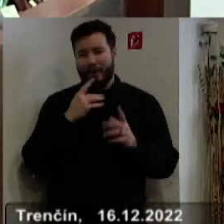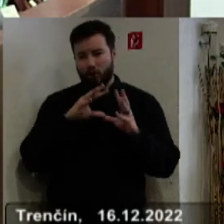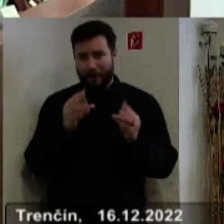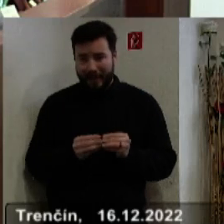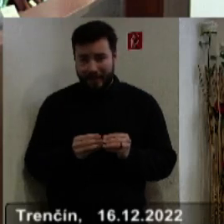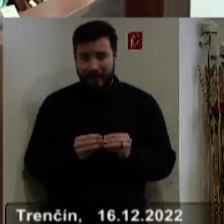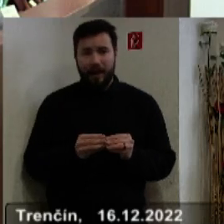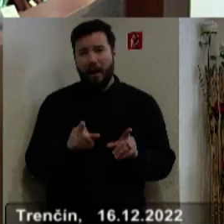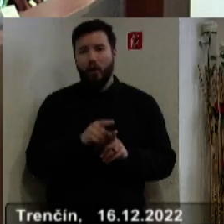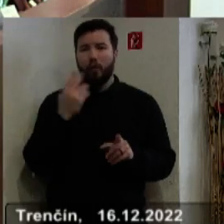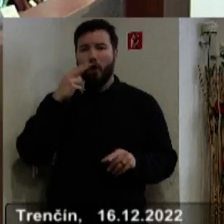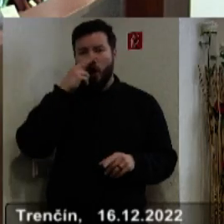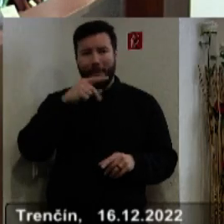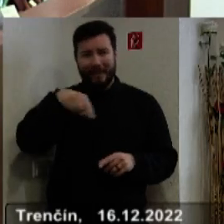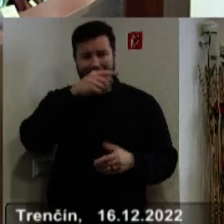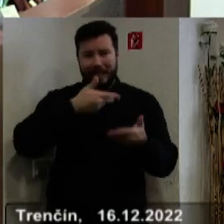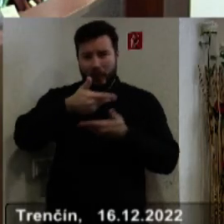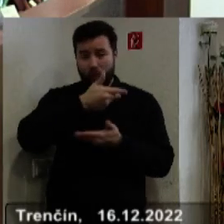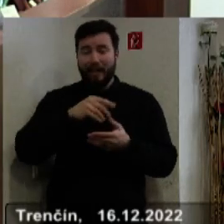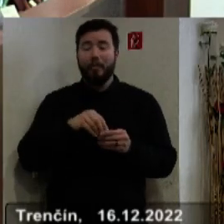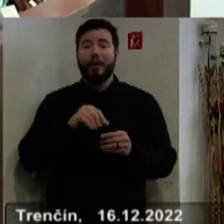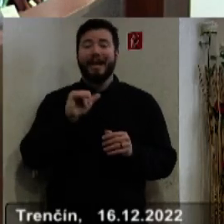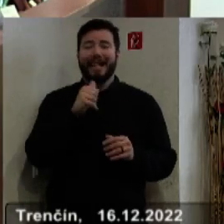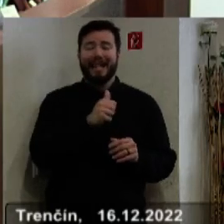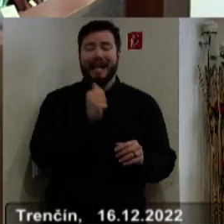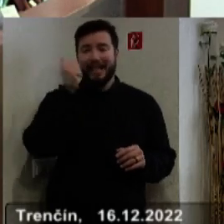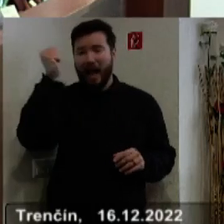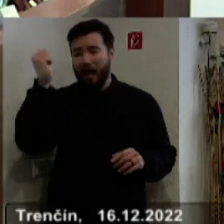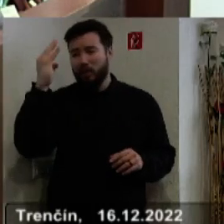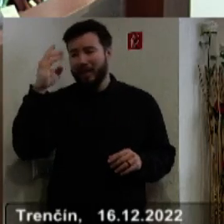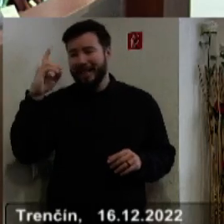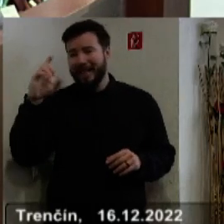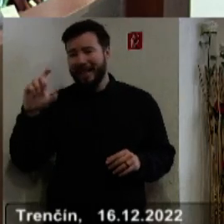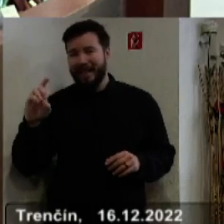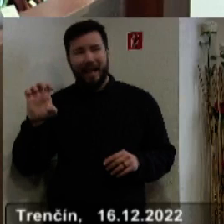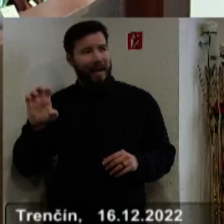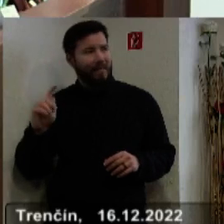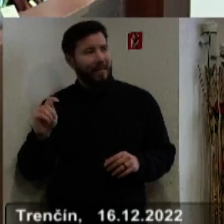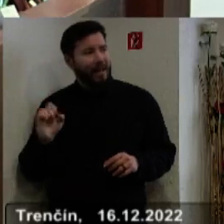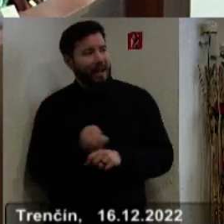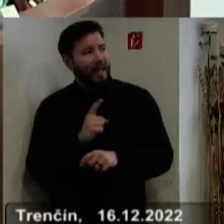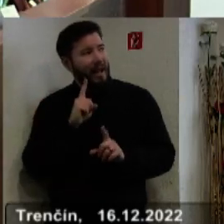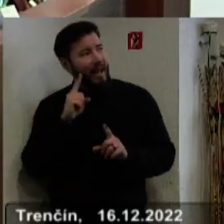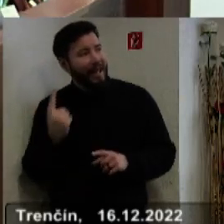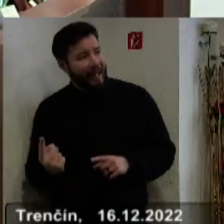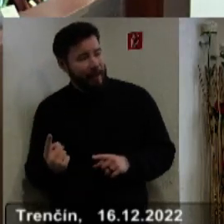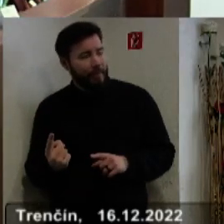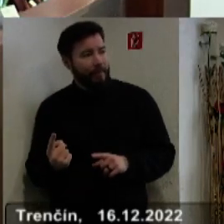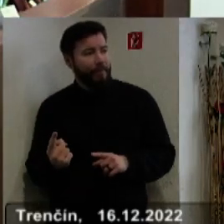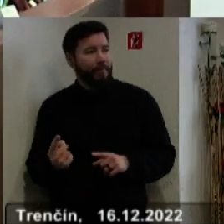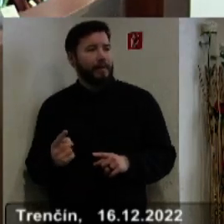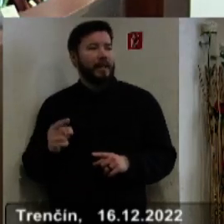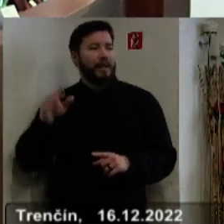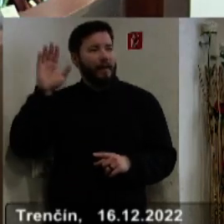o všetkých tých bodoch 11 a až 11, čo to je i, i,